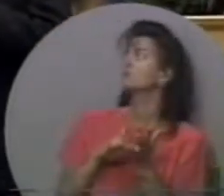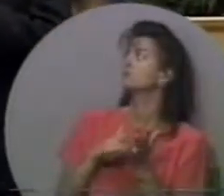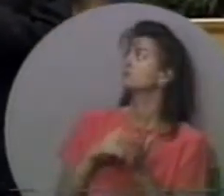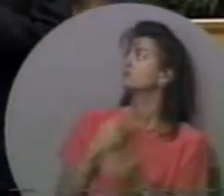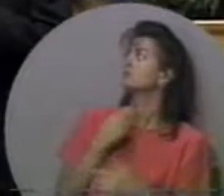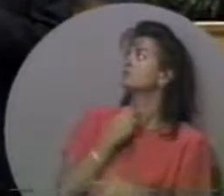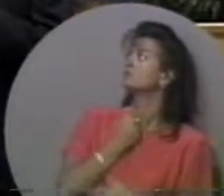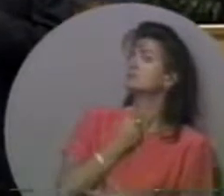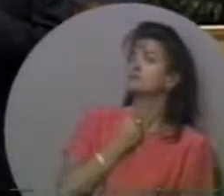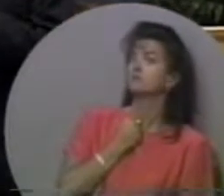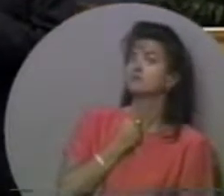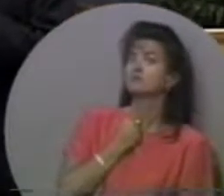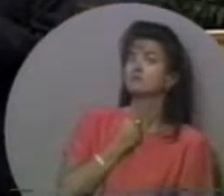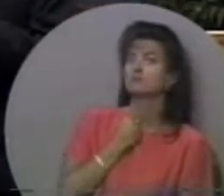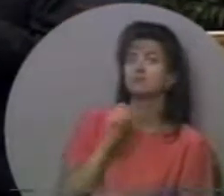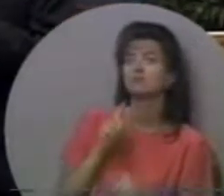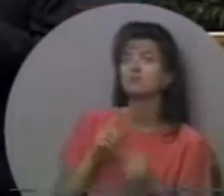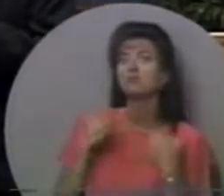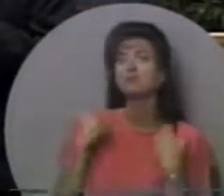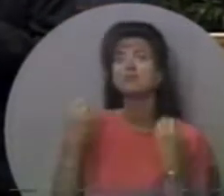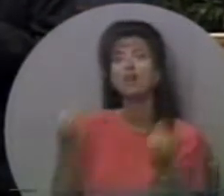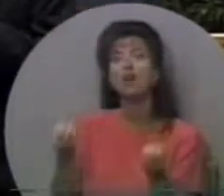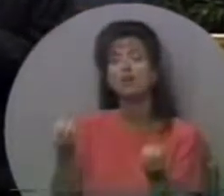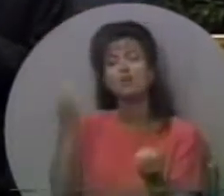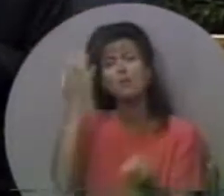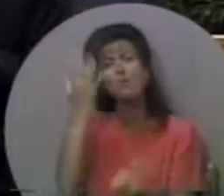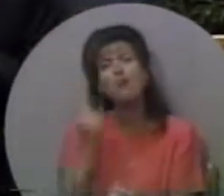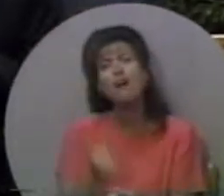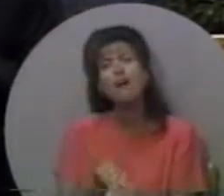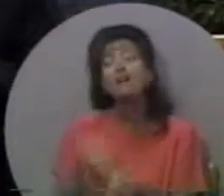Він затормозив зупинив машину на узбіччя. Знаєте, що?